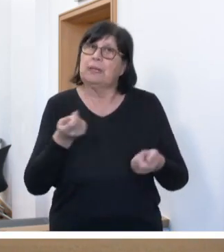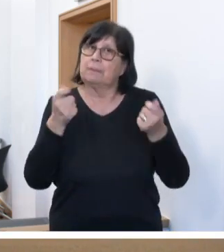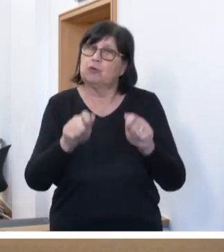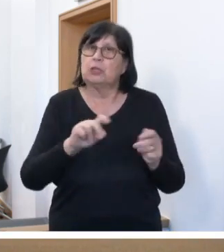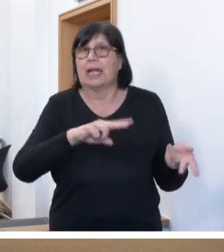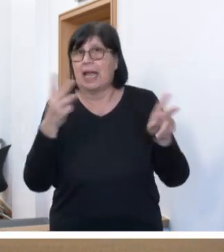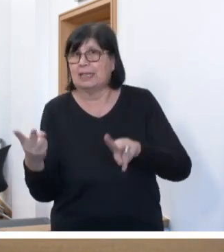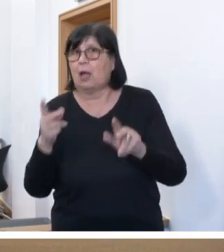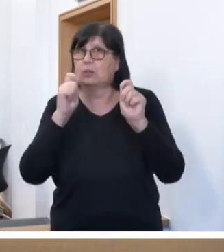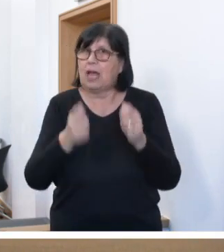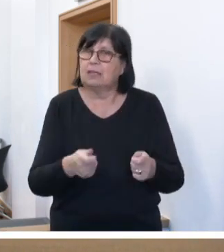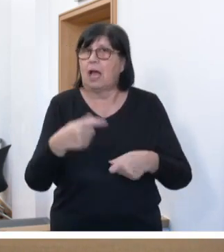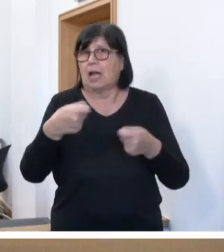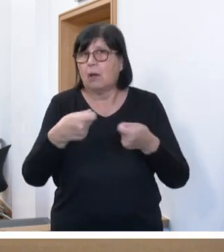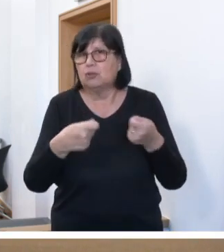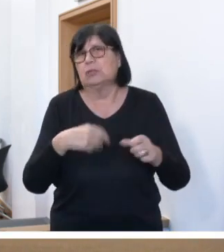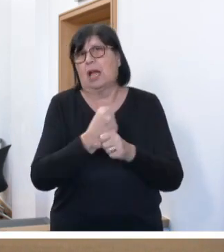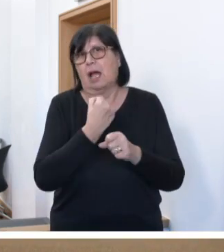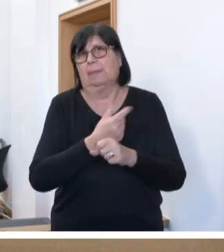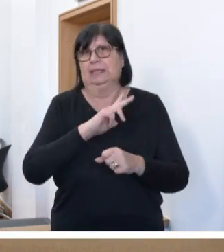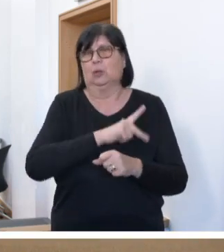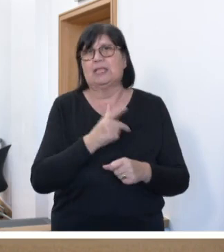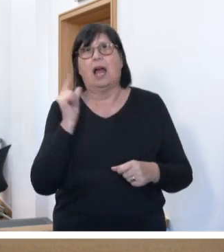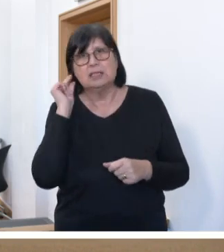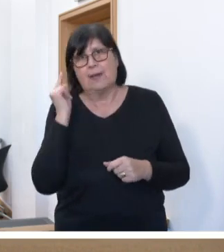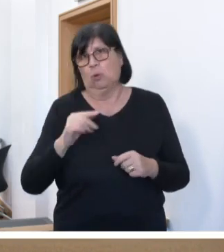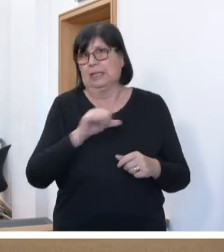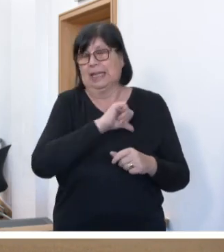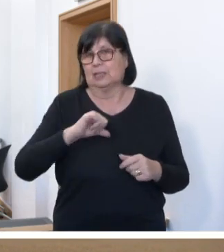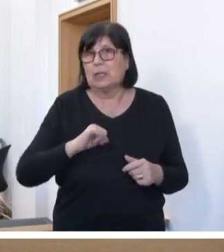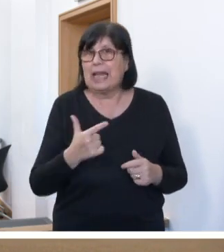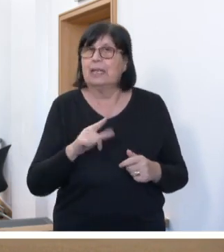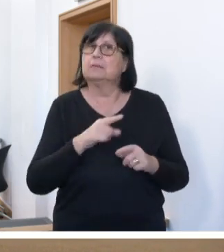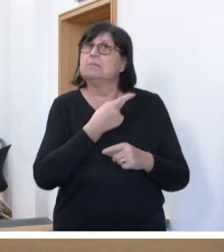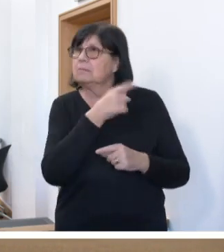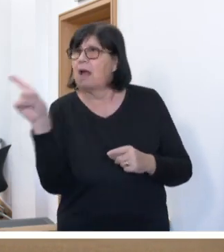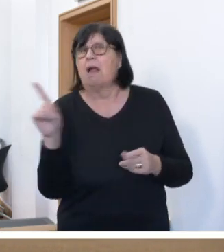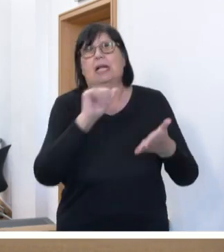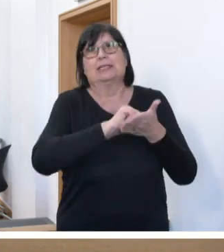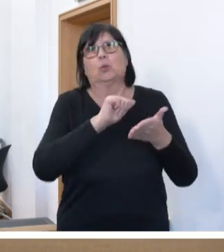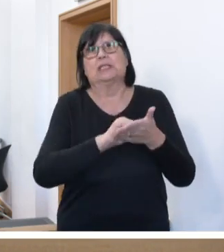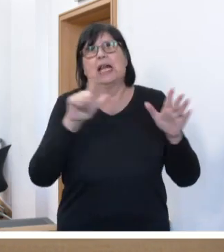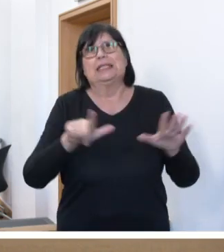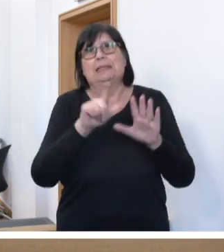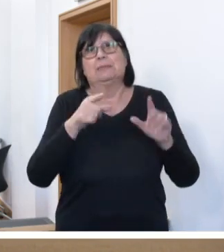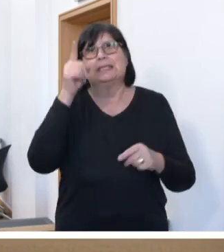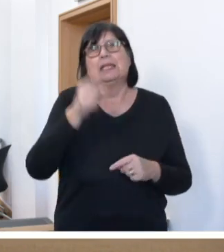Änderungsantrag des Ausschusses für Arbeits, Soziales, Frauen und Gesundheit liegt Ihnen als Drucksache 17